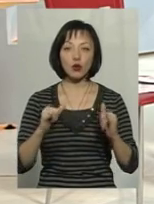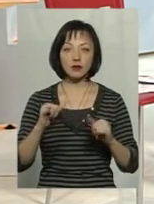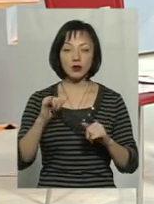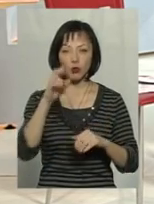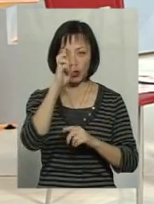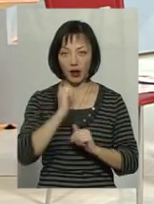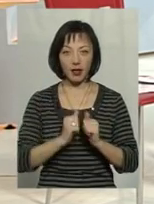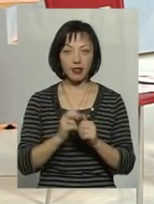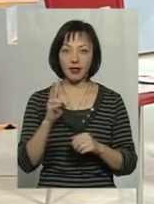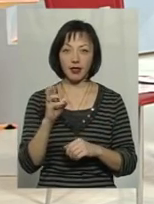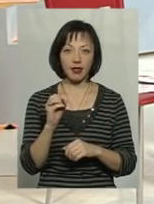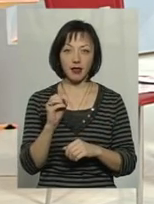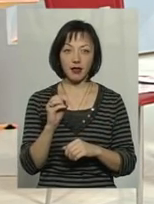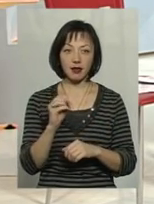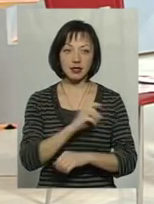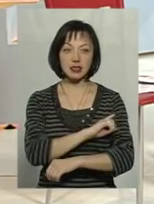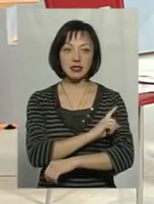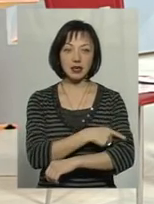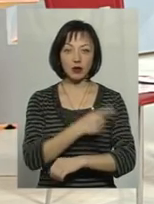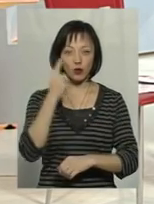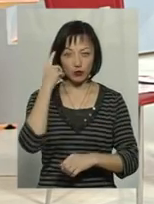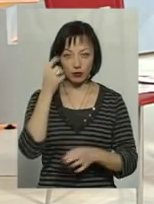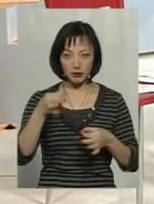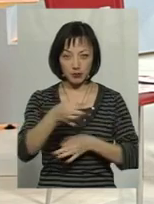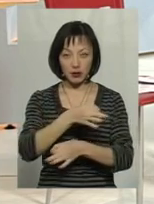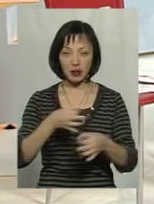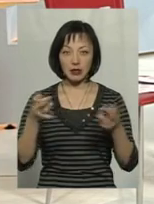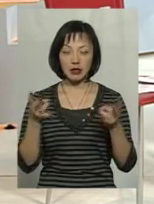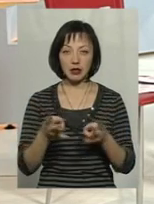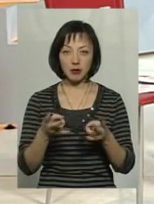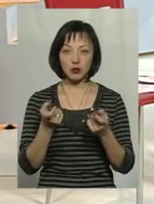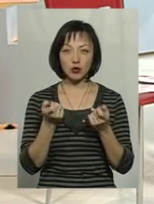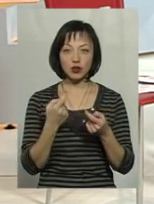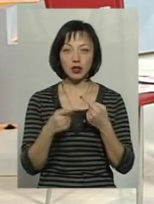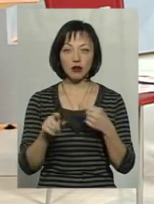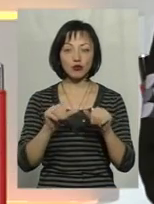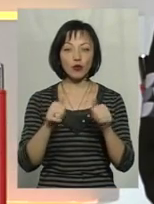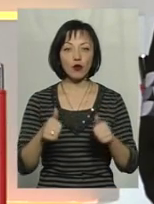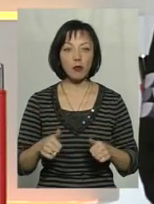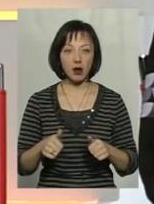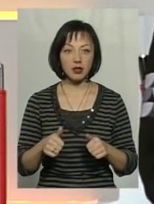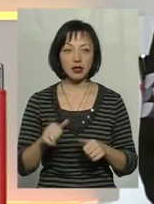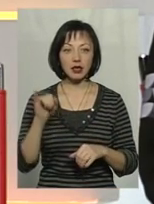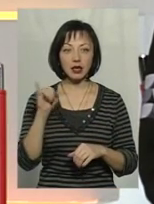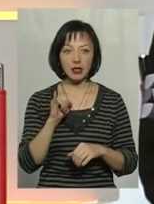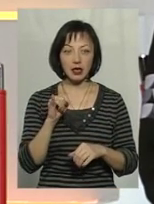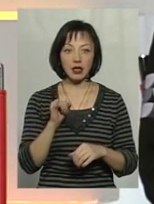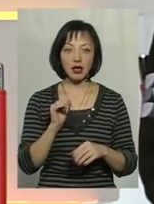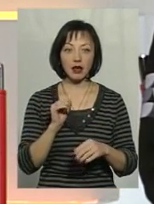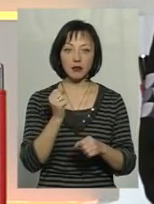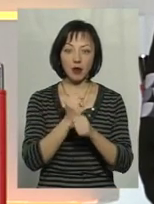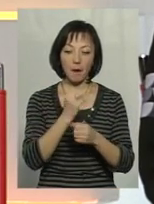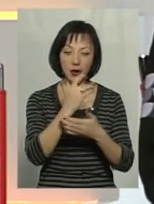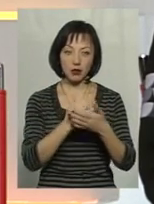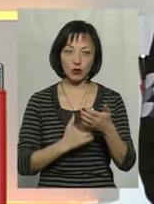не сильно підходячи до цього обдумано. Нам потрібно сідати трошечки в інакшому форматі і її напрацьовувати.